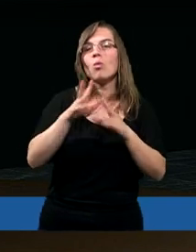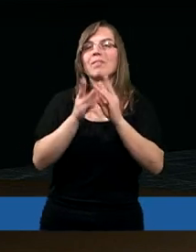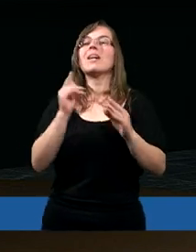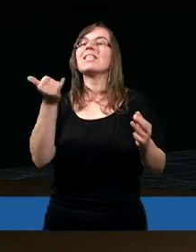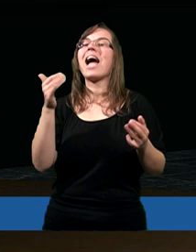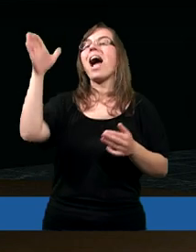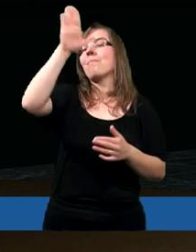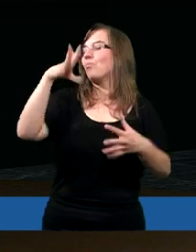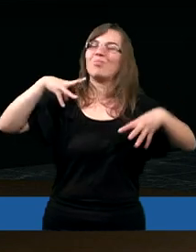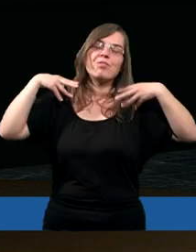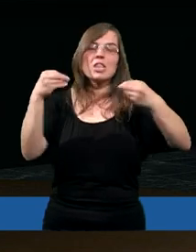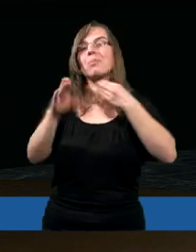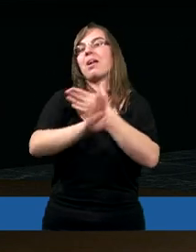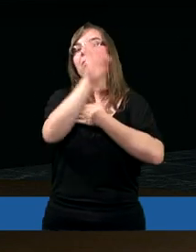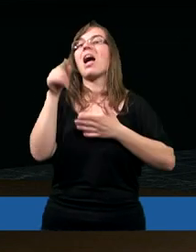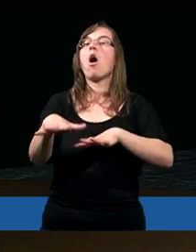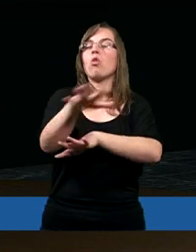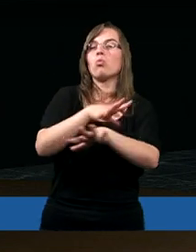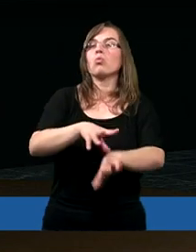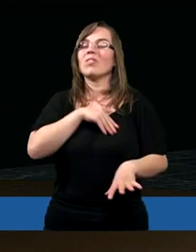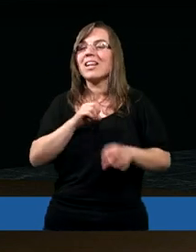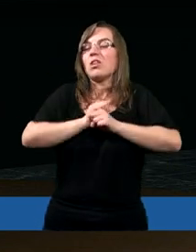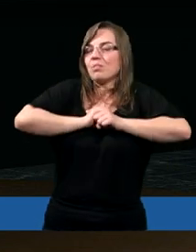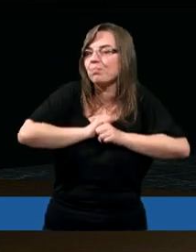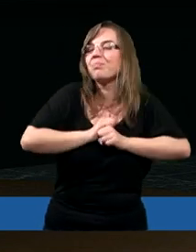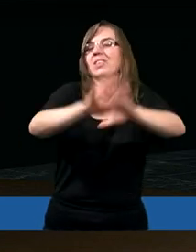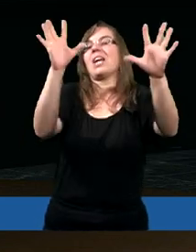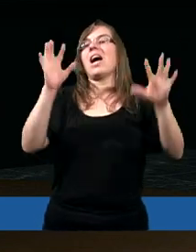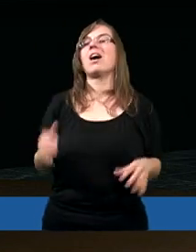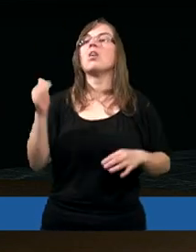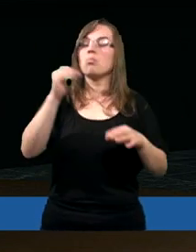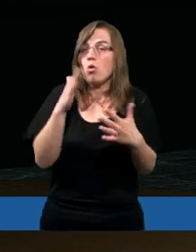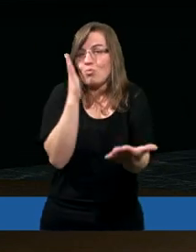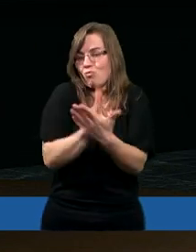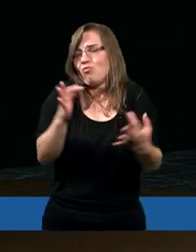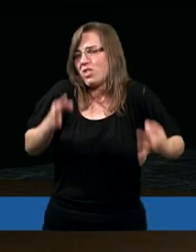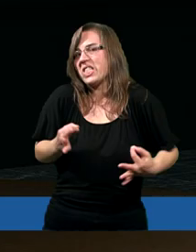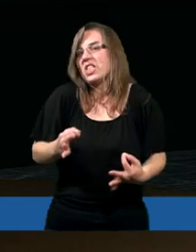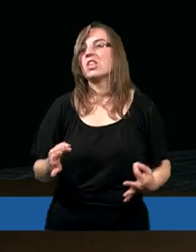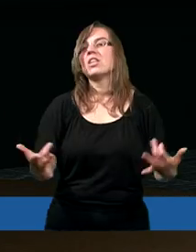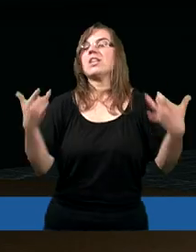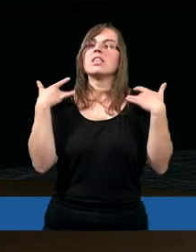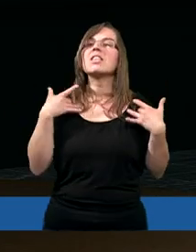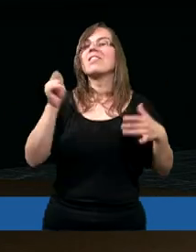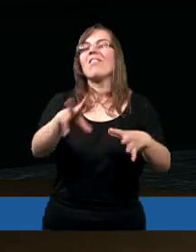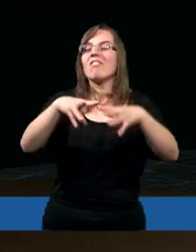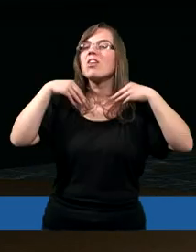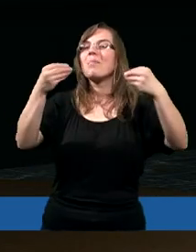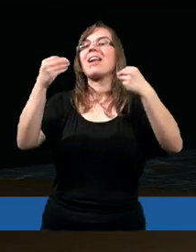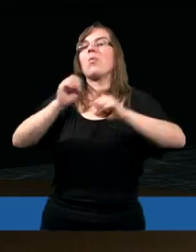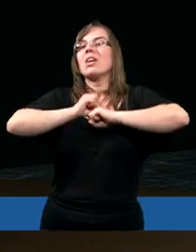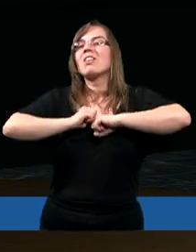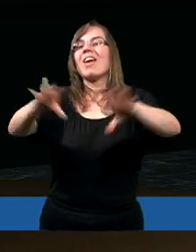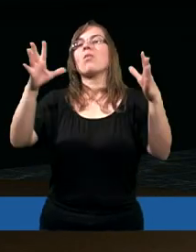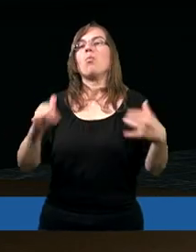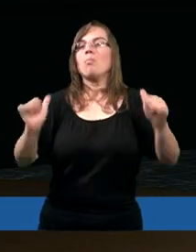jak to wspaniale nam Bóg przedstawił, a Duch Święty objaśnił, to my możemy już dzisiaj żyć w wspaniałej światłości, w